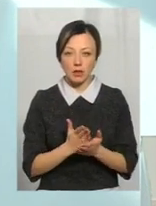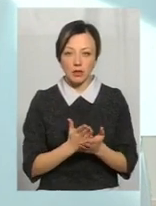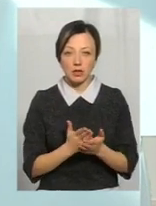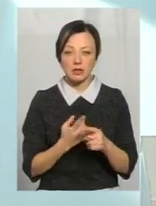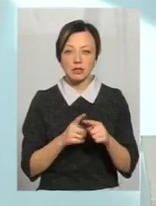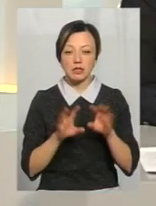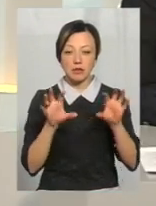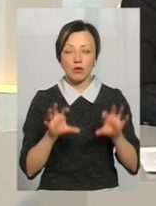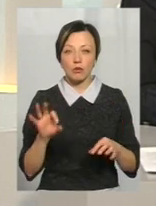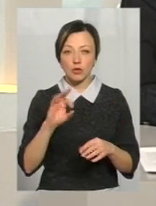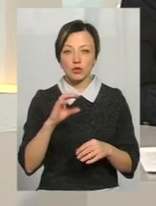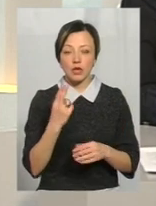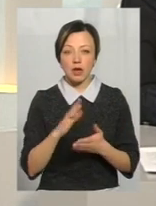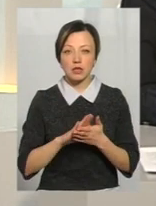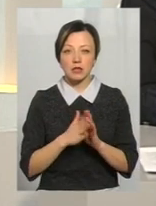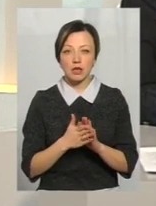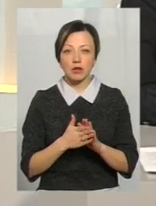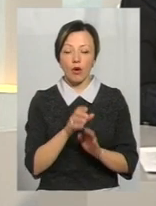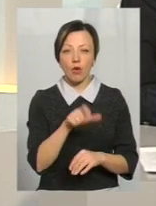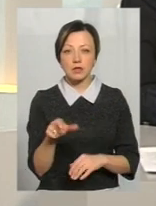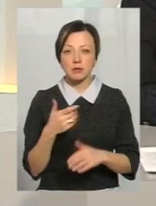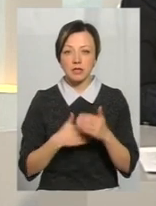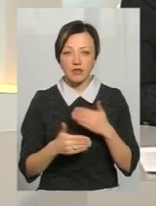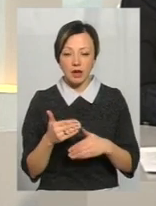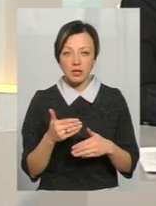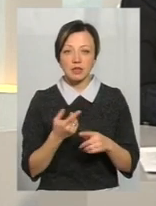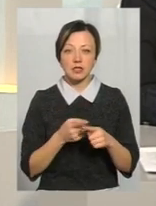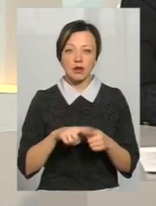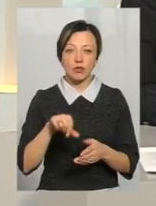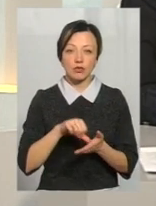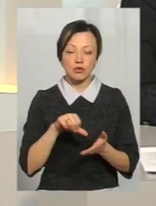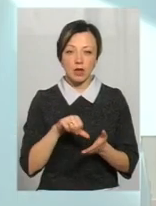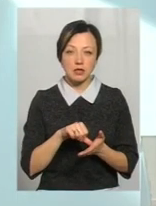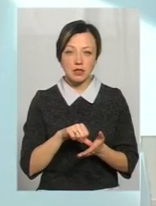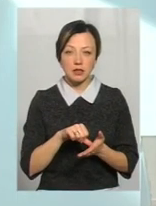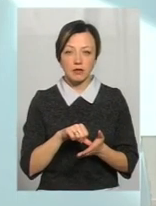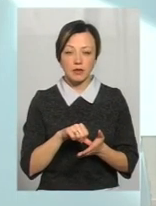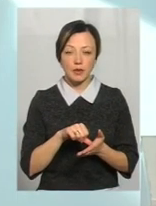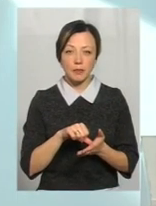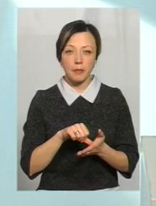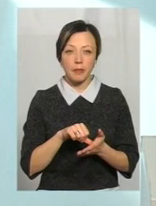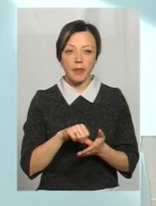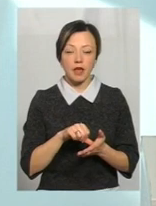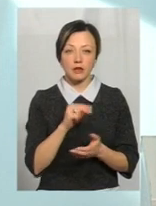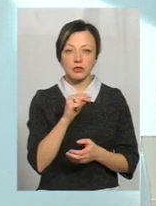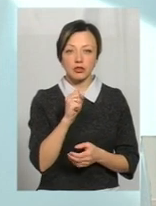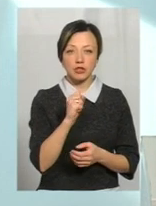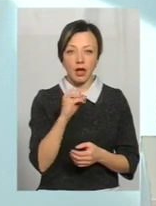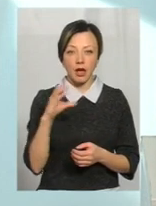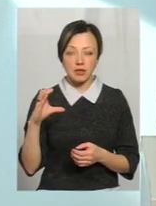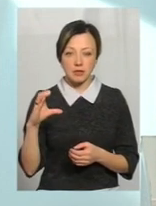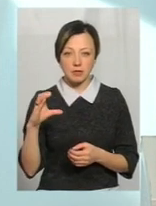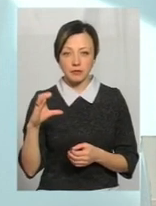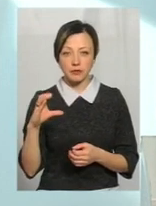про соціальний статус осіб з інвалідністю, це є про учасників Чорнобильської катастрофи,